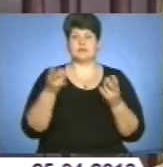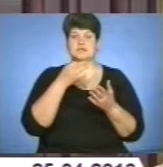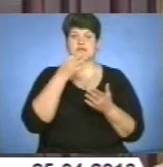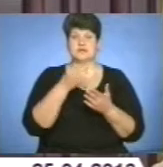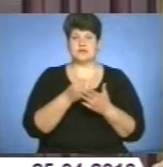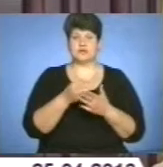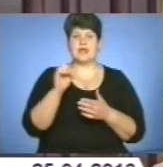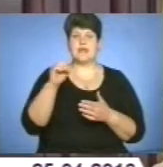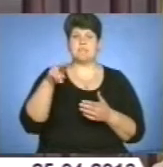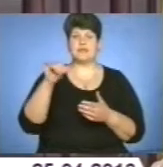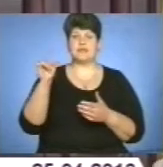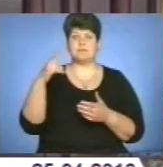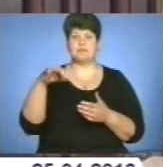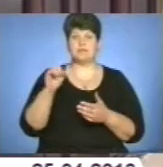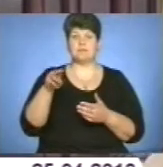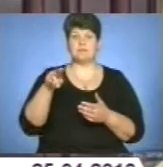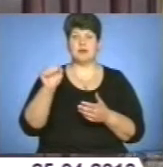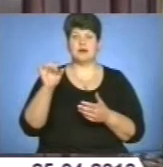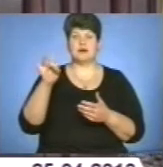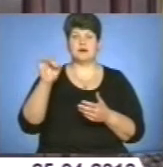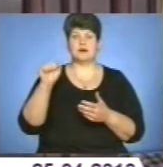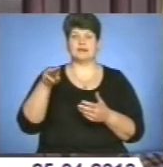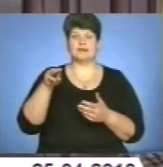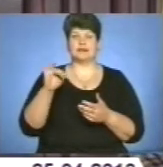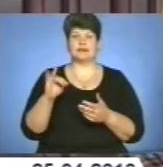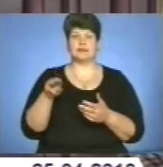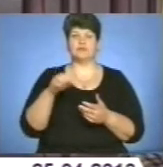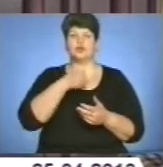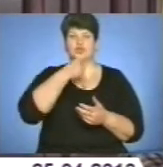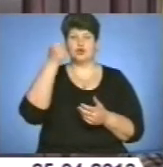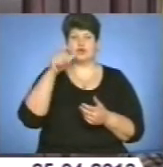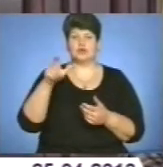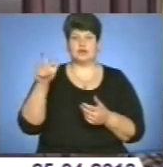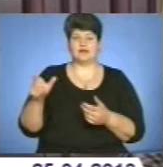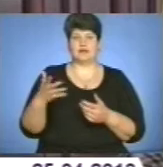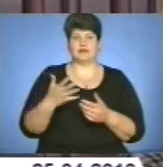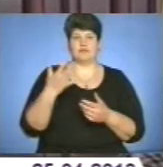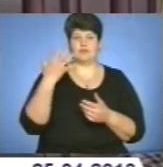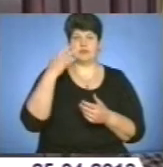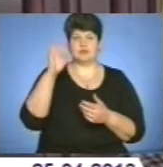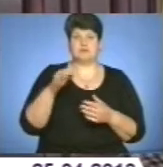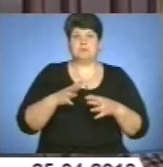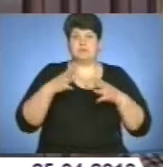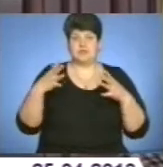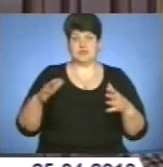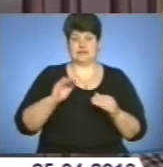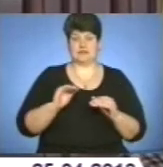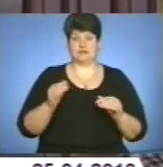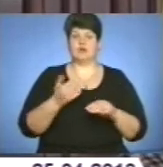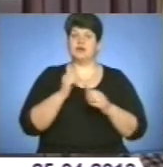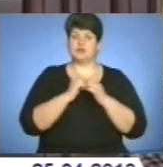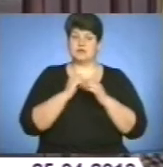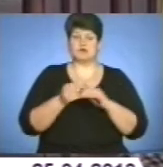епідемічний паратит у дорослих чоловіків прибігає тяще у порівнянні з дітьми, часто з ускладненнями –